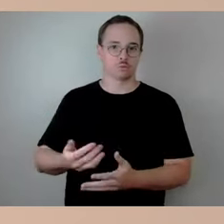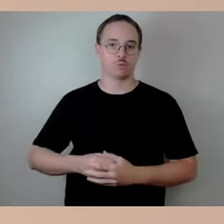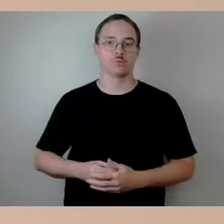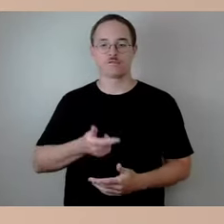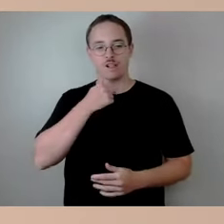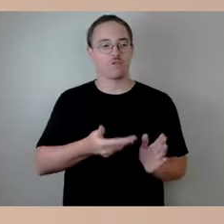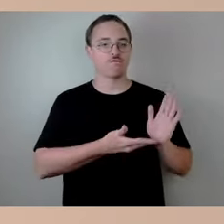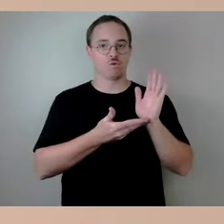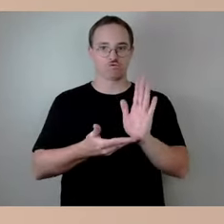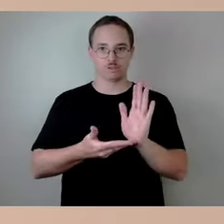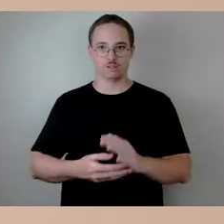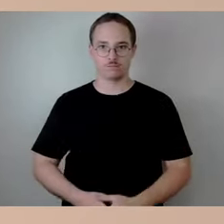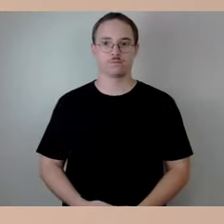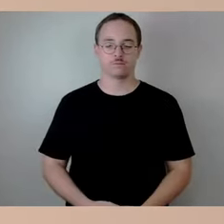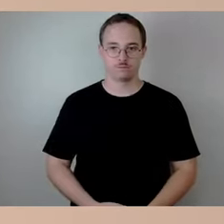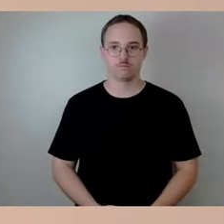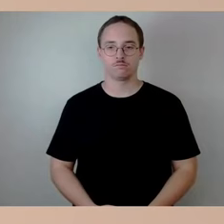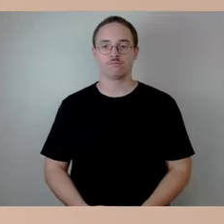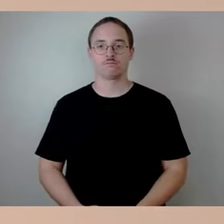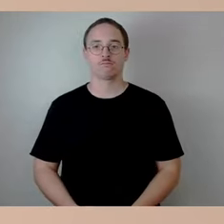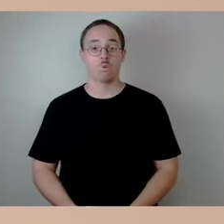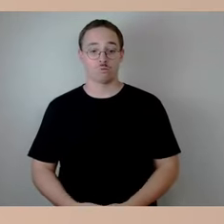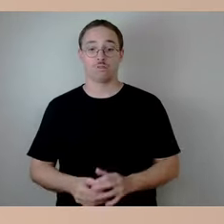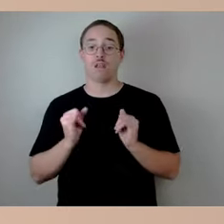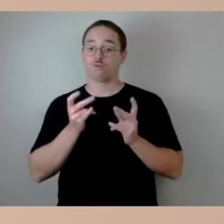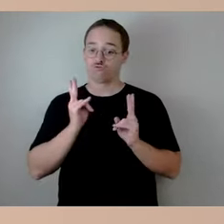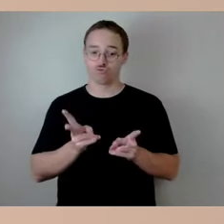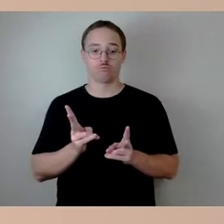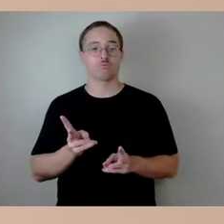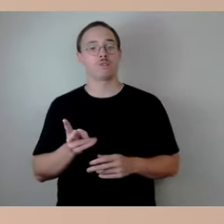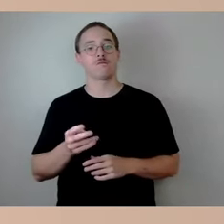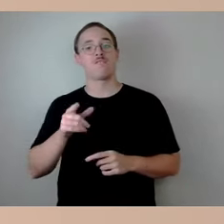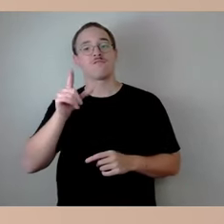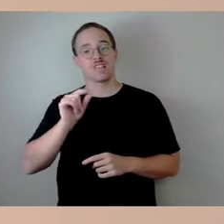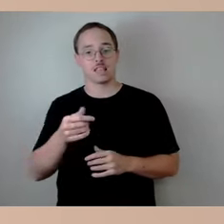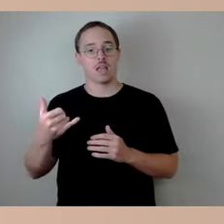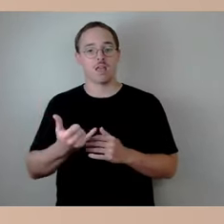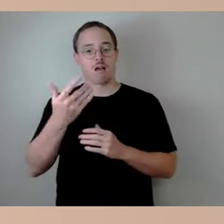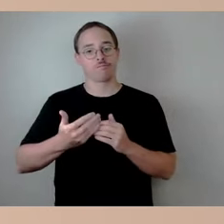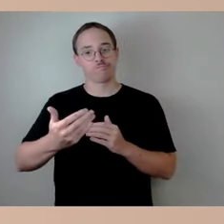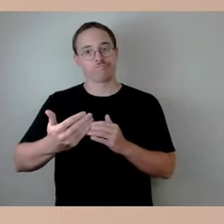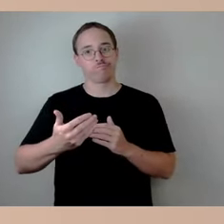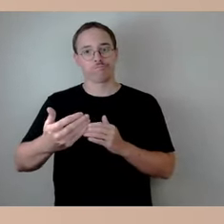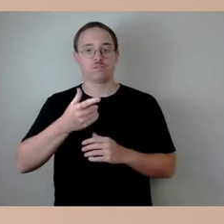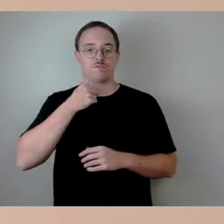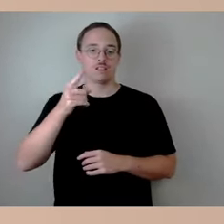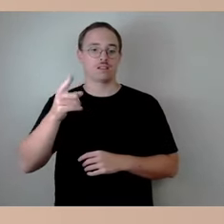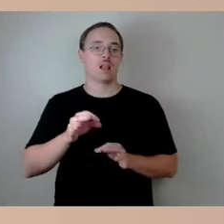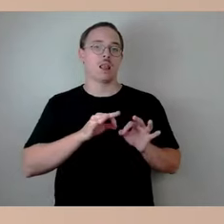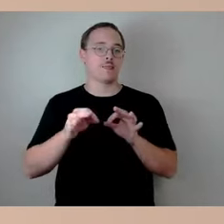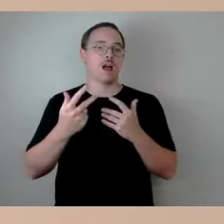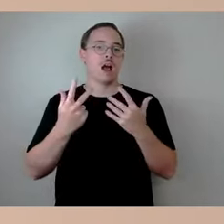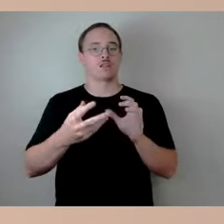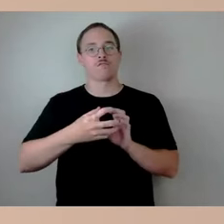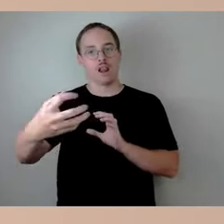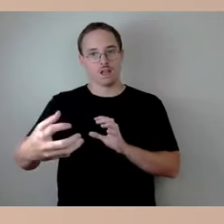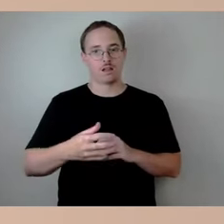der Tat ist das Ziel, innerhalb von wenigen Jahren, dort die Verlängerung der Linie 8 bis